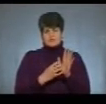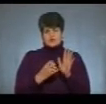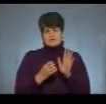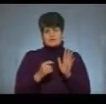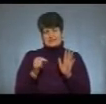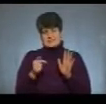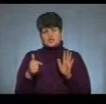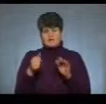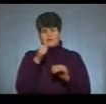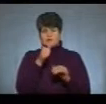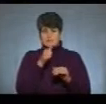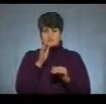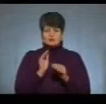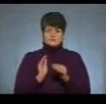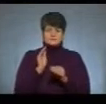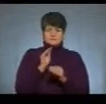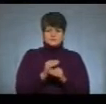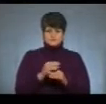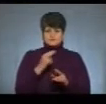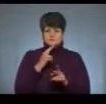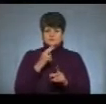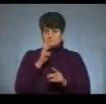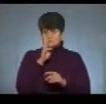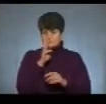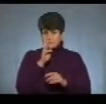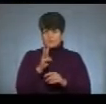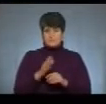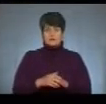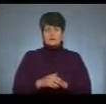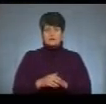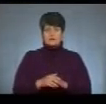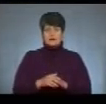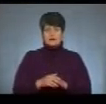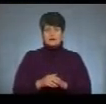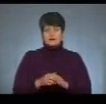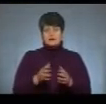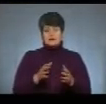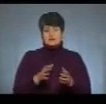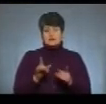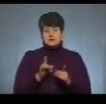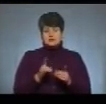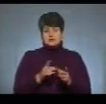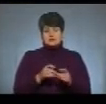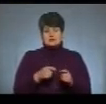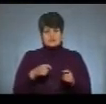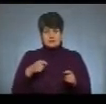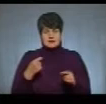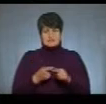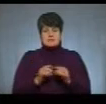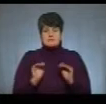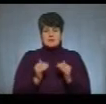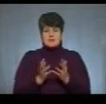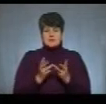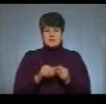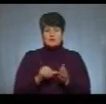в місяць буде підвищення заробітної плати, тому що береться чистої плати. Разом з тим тримає, стримує ще не стільки, це мала кількість